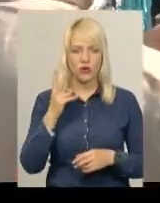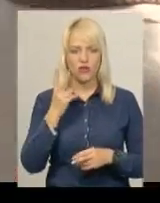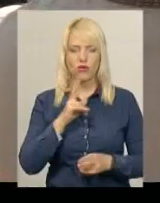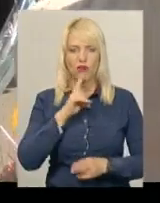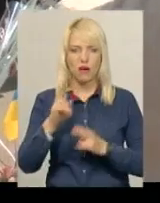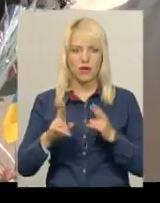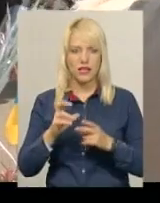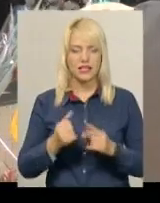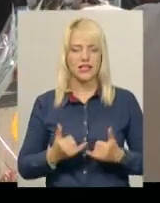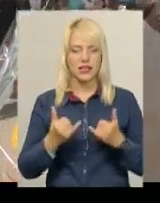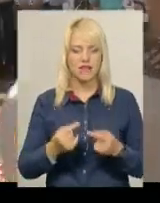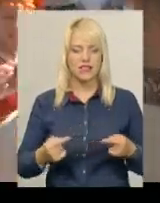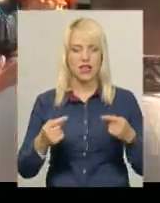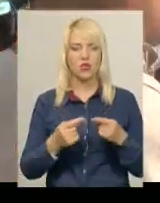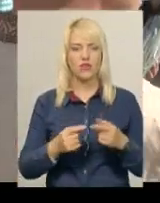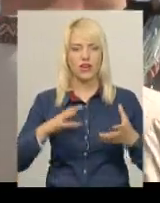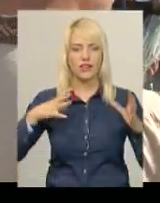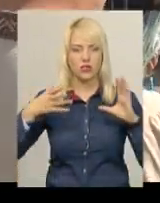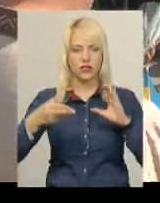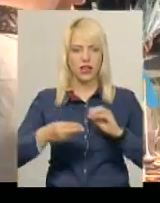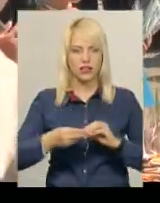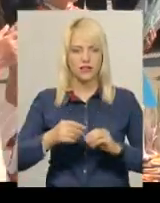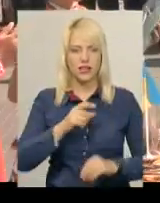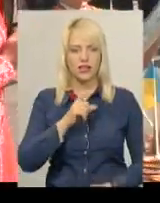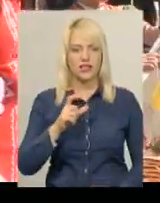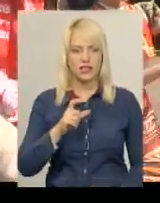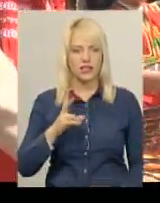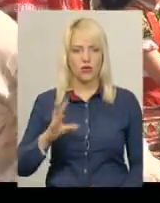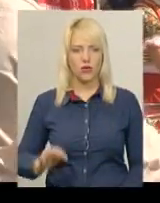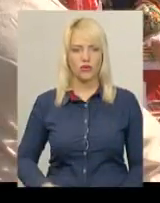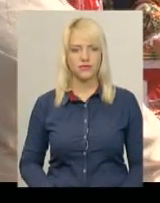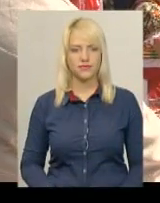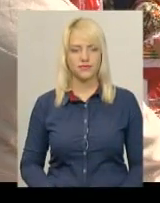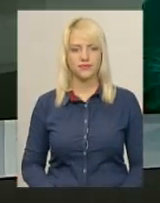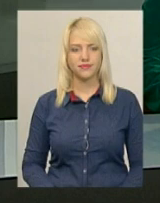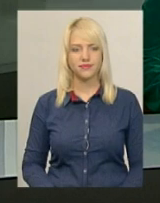встановлення результатів тестування. Ірина Хижа, Іван Мовчан, Новини, Поділля, Центр.